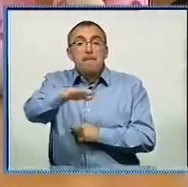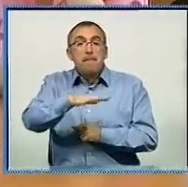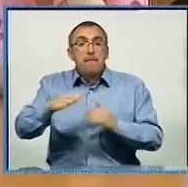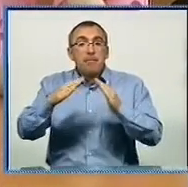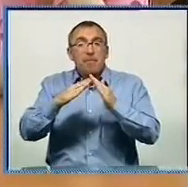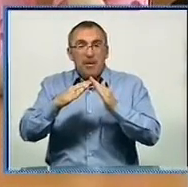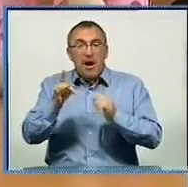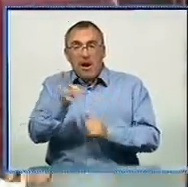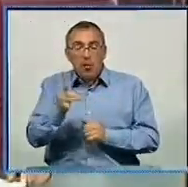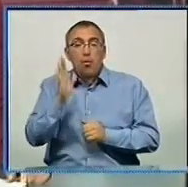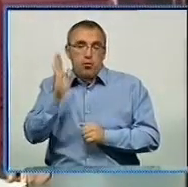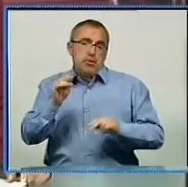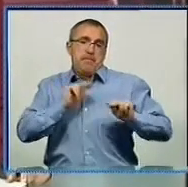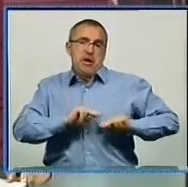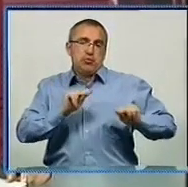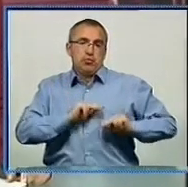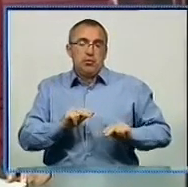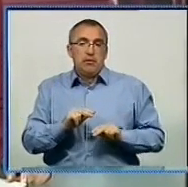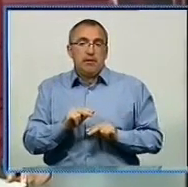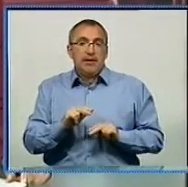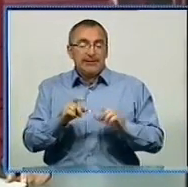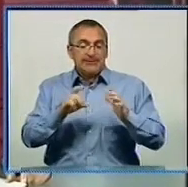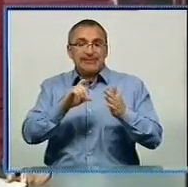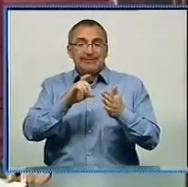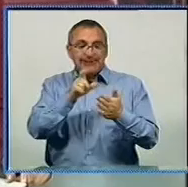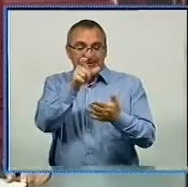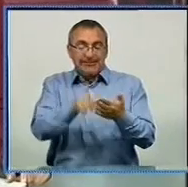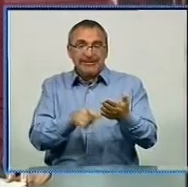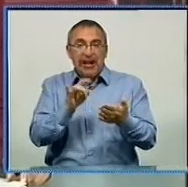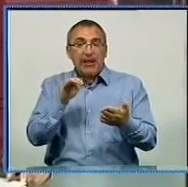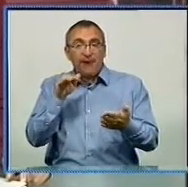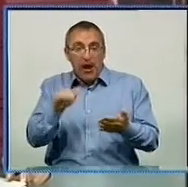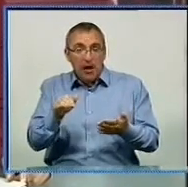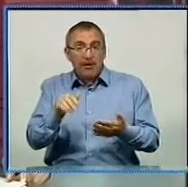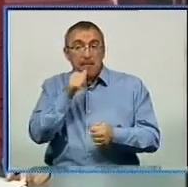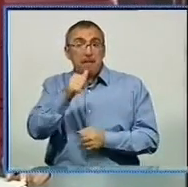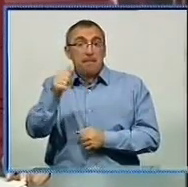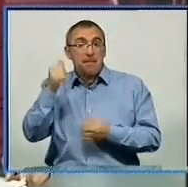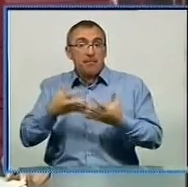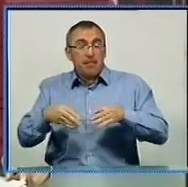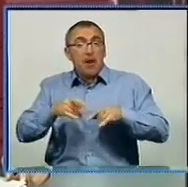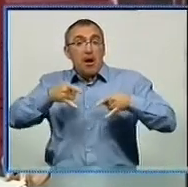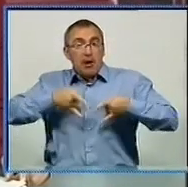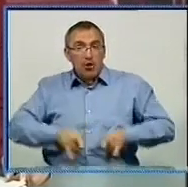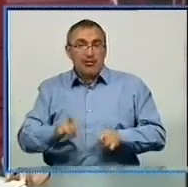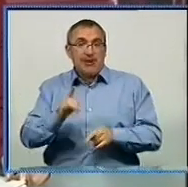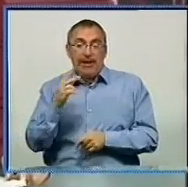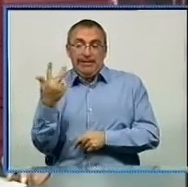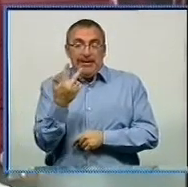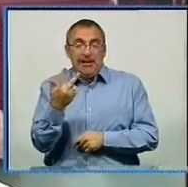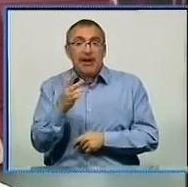працювати. Сертифікат на житло тепер має сім'я, в якій минулого року народилися трійня дівчат.